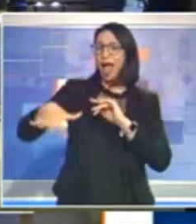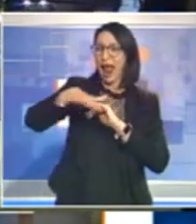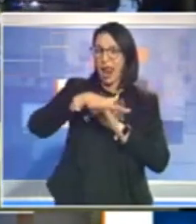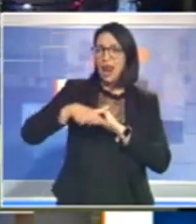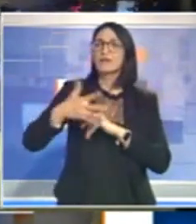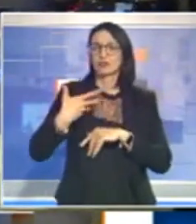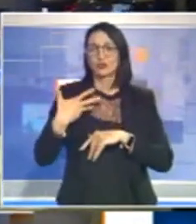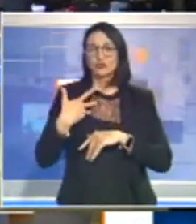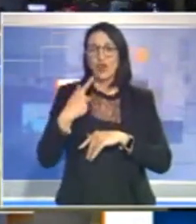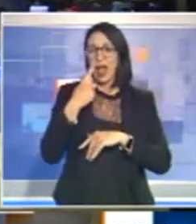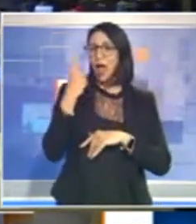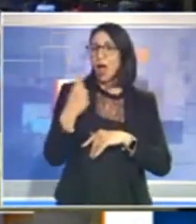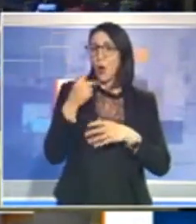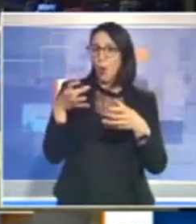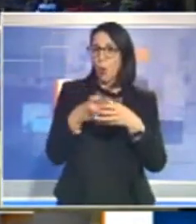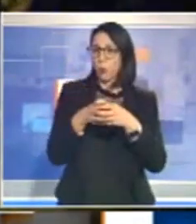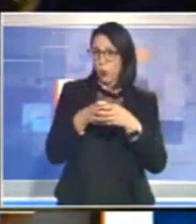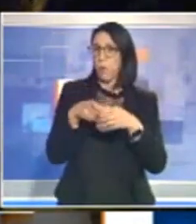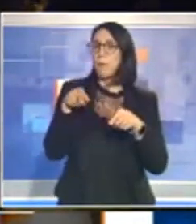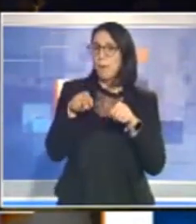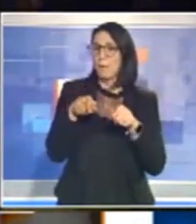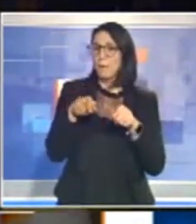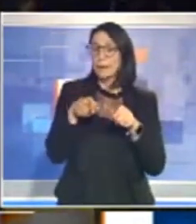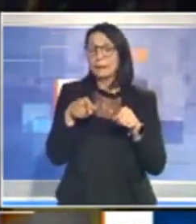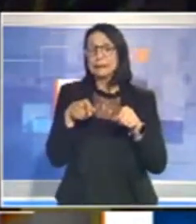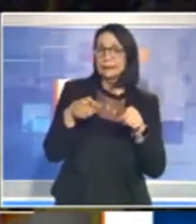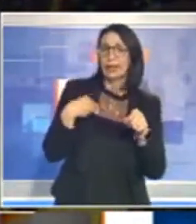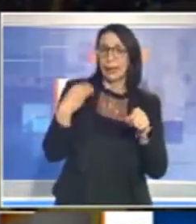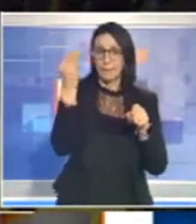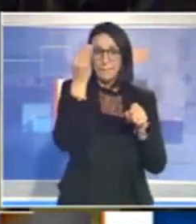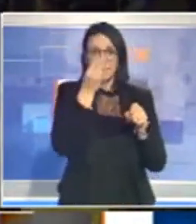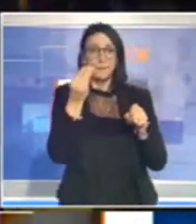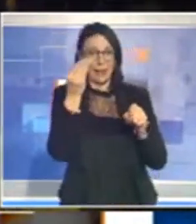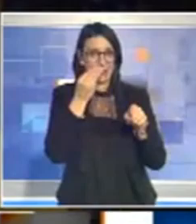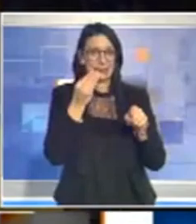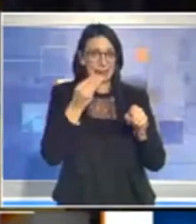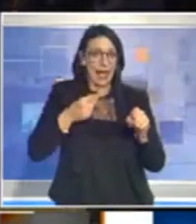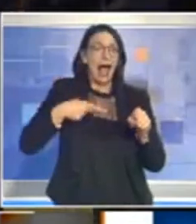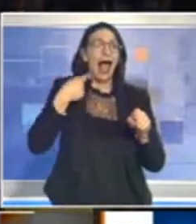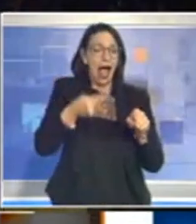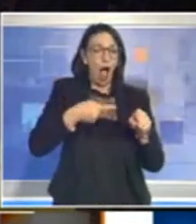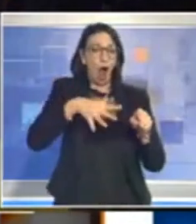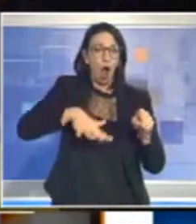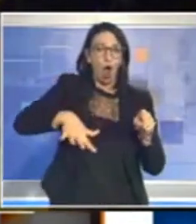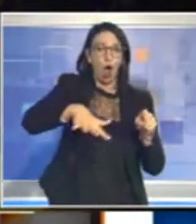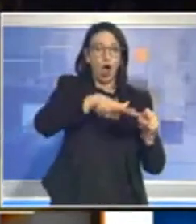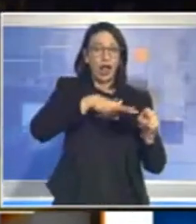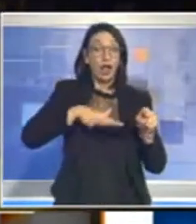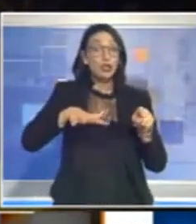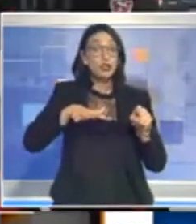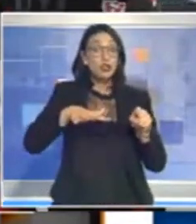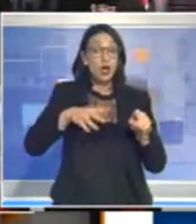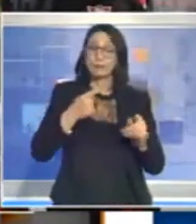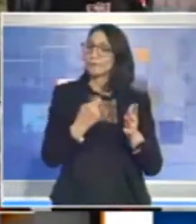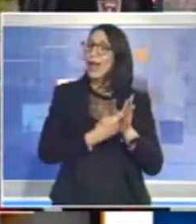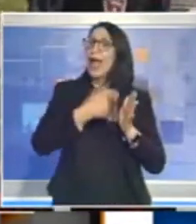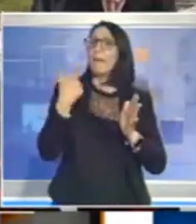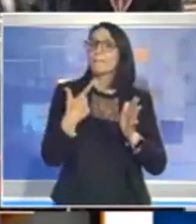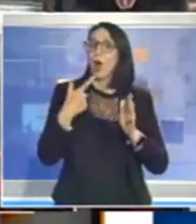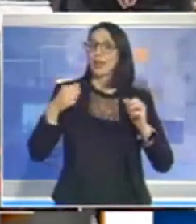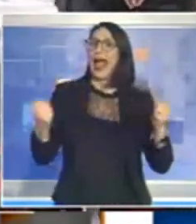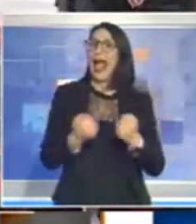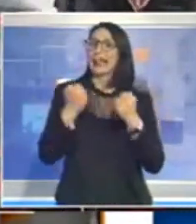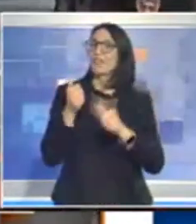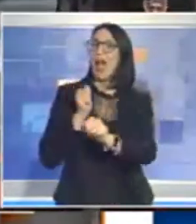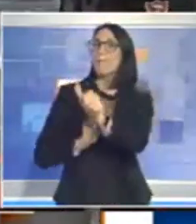criminali che ci fanno pensare essere ancora zona sulla quale è importante l'attività